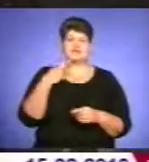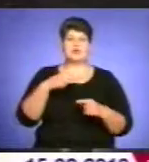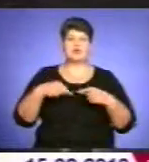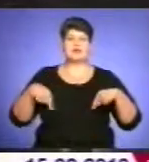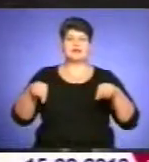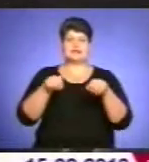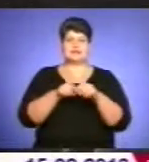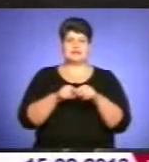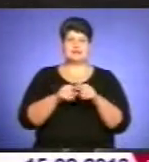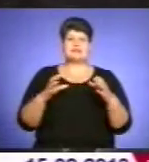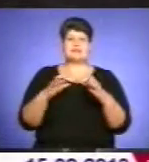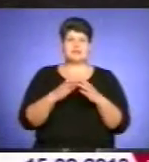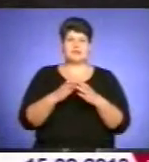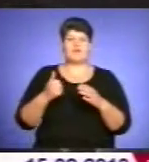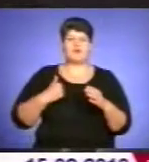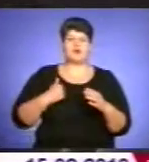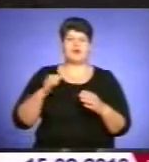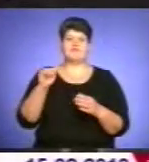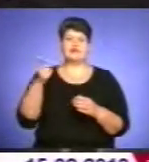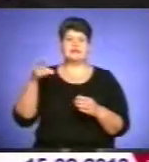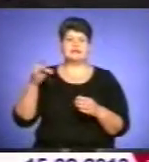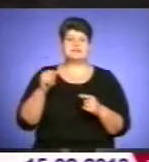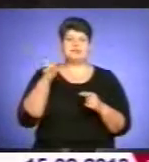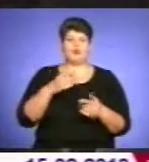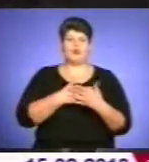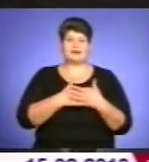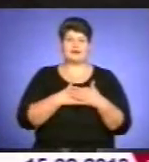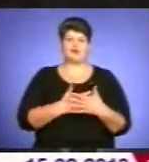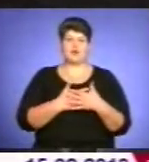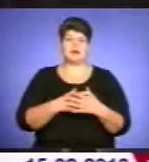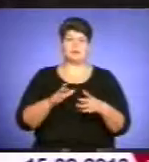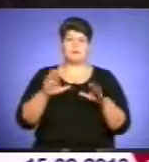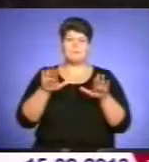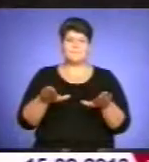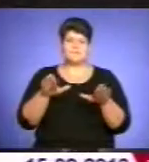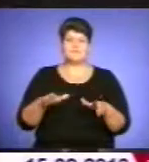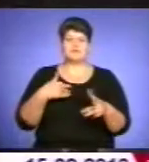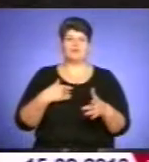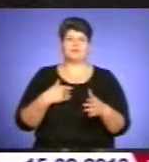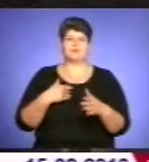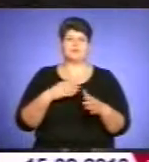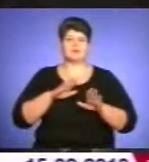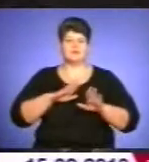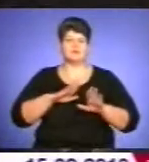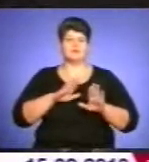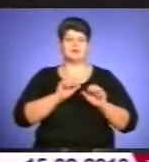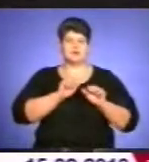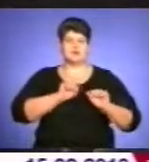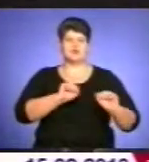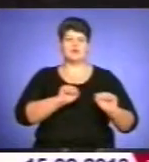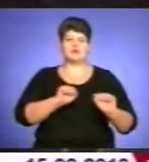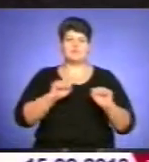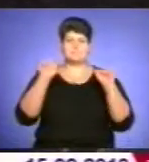спілки воїнів Афганістану за ту активну громадську позицію, яку вони займають відстоювані прав,